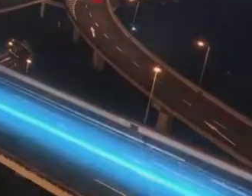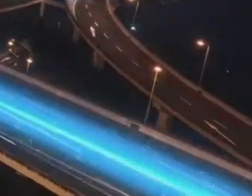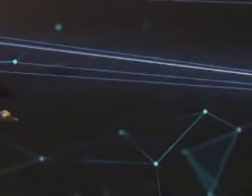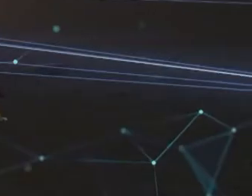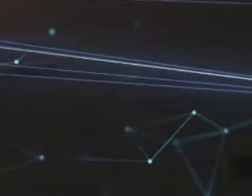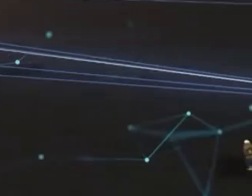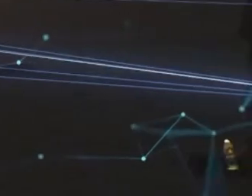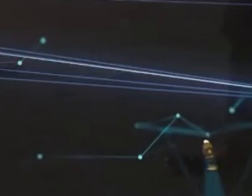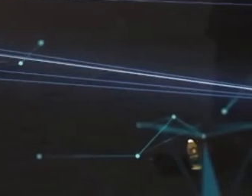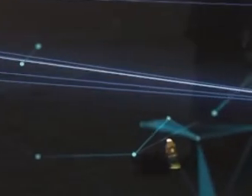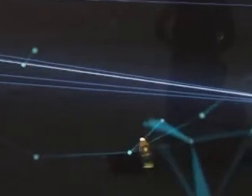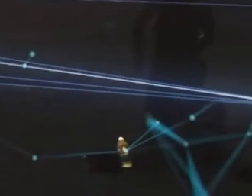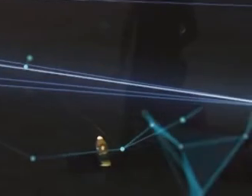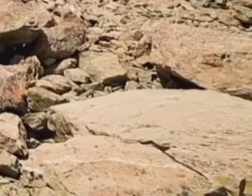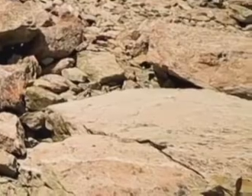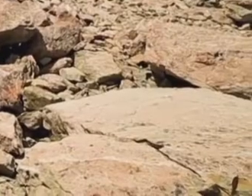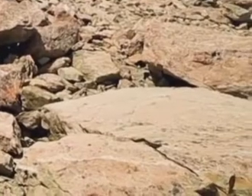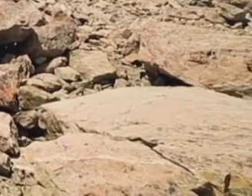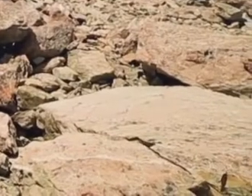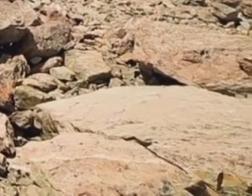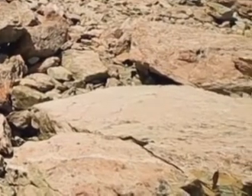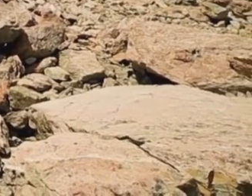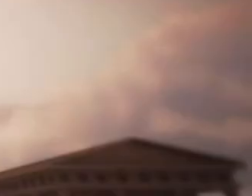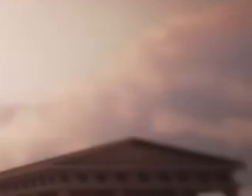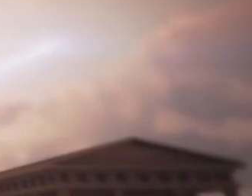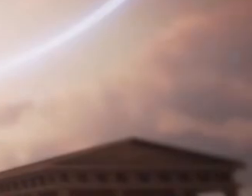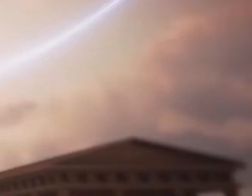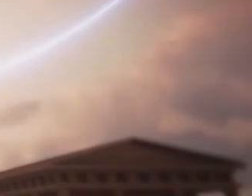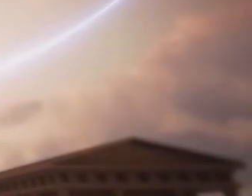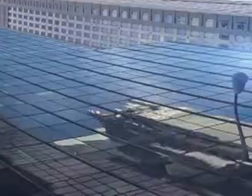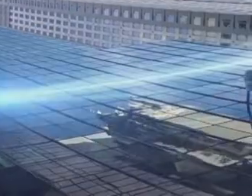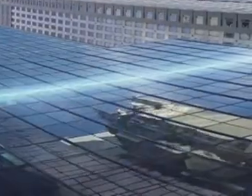We all want to trust. And to be trusted.